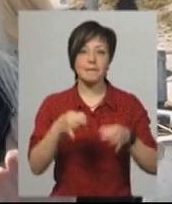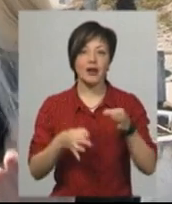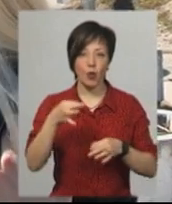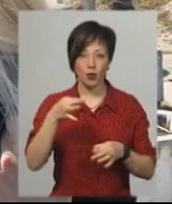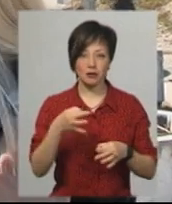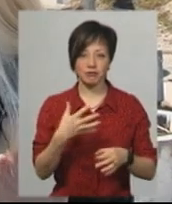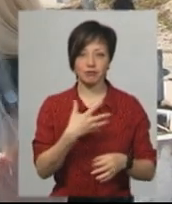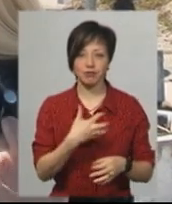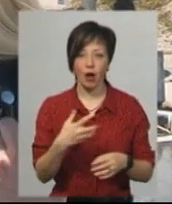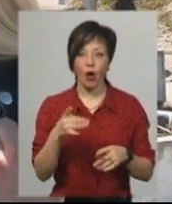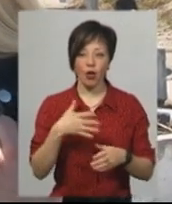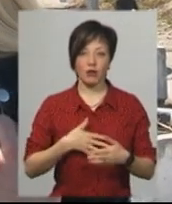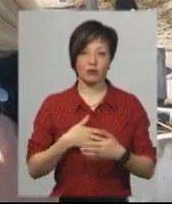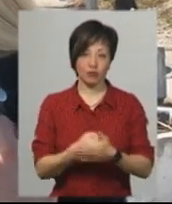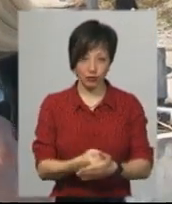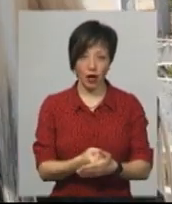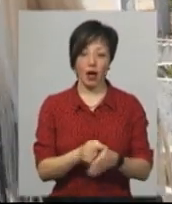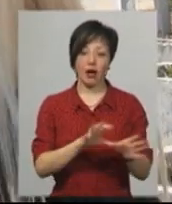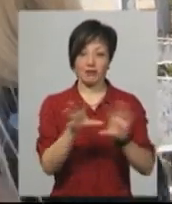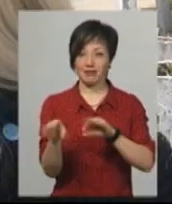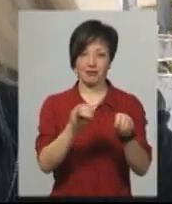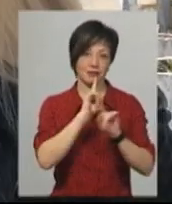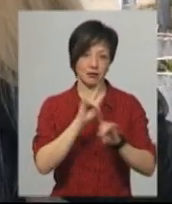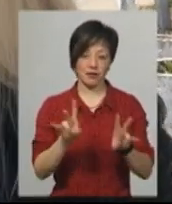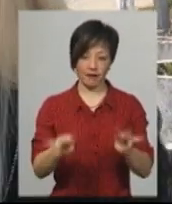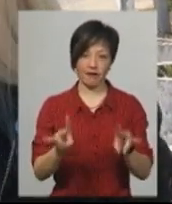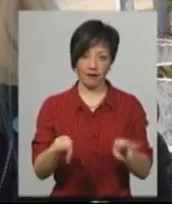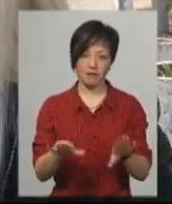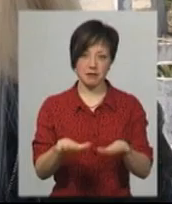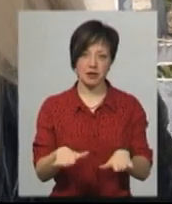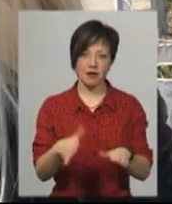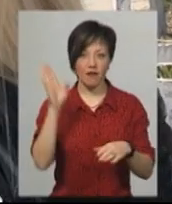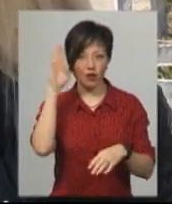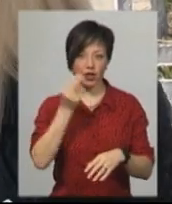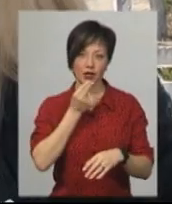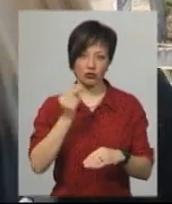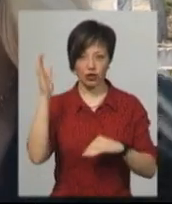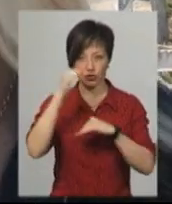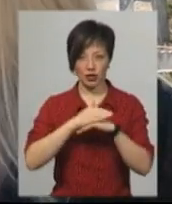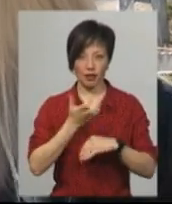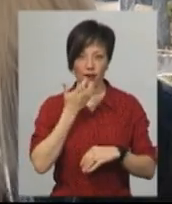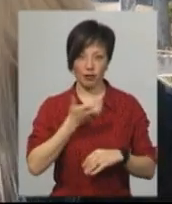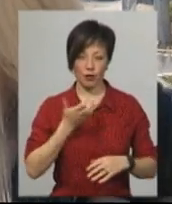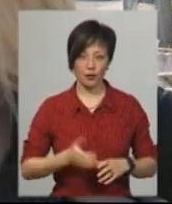ситі і нагодовані, ніхто нікуди мігрувати не буде. Собаки завжди залишаються на тому місці, де в них є вода, їжа, ніч, ліг і тепло.